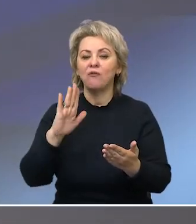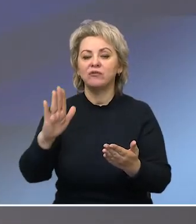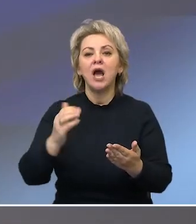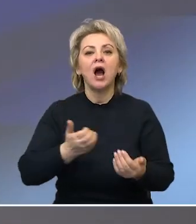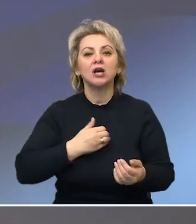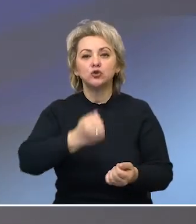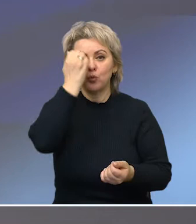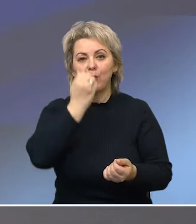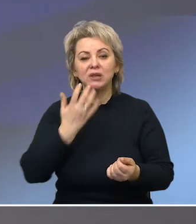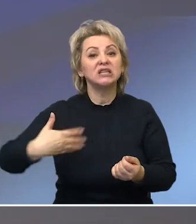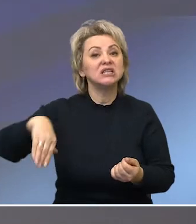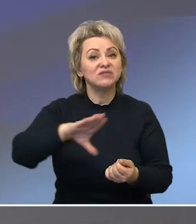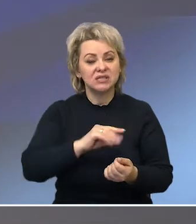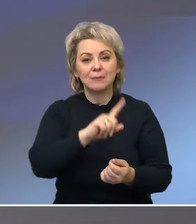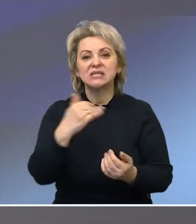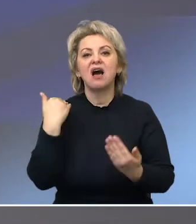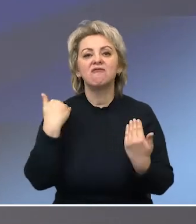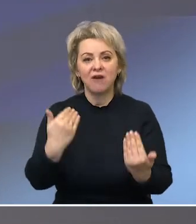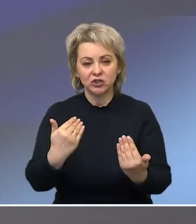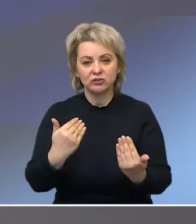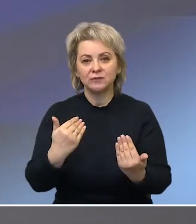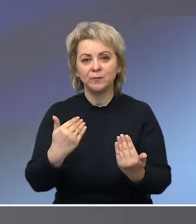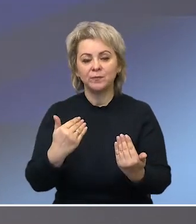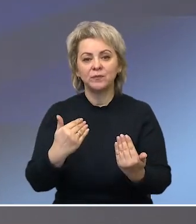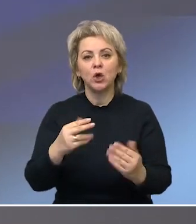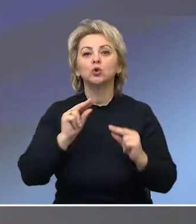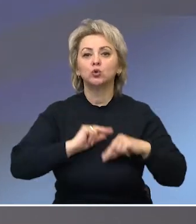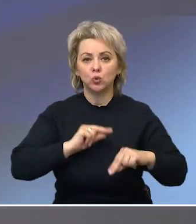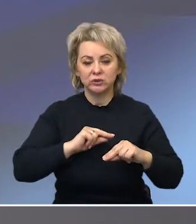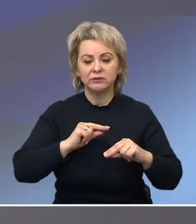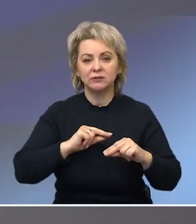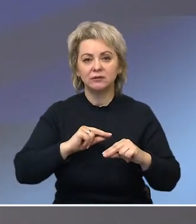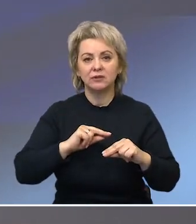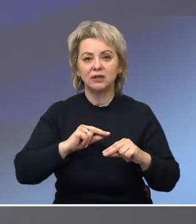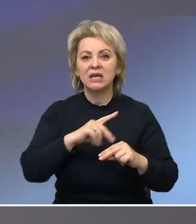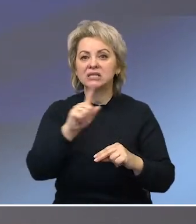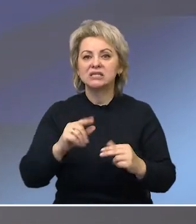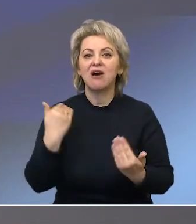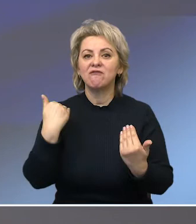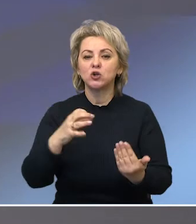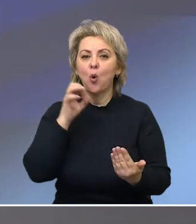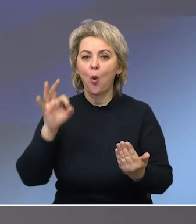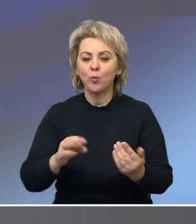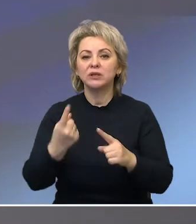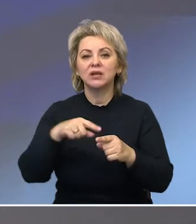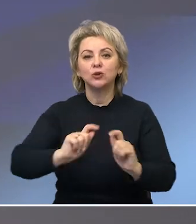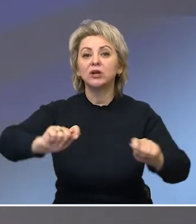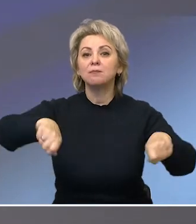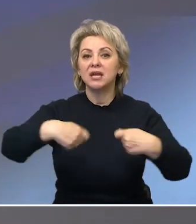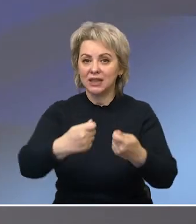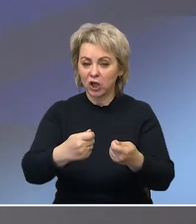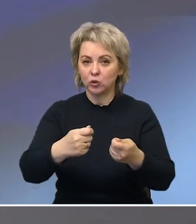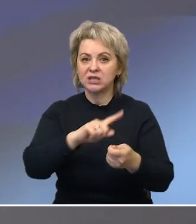Вас всех за Ваш труд, за Ваш опыт, который Вы передаете, за все